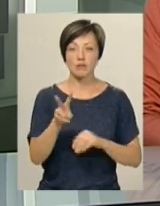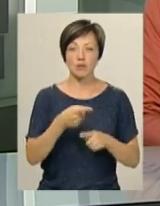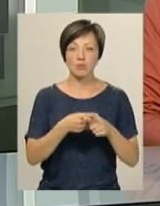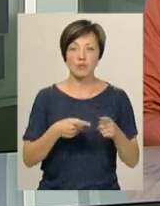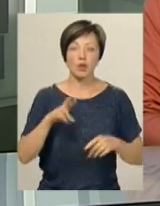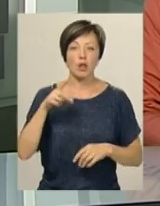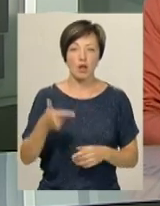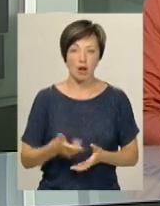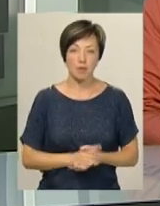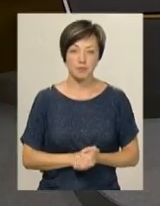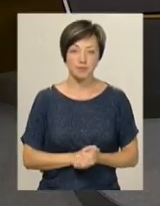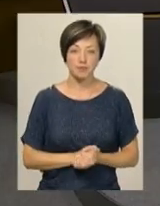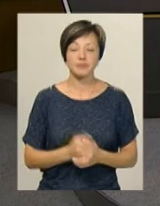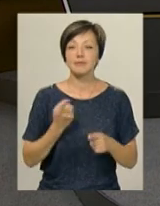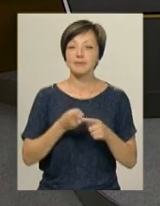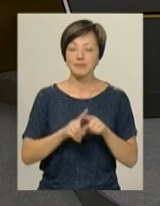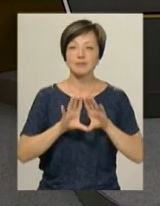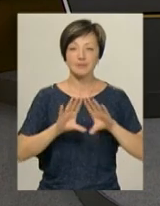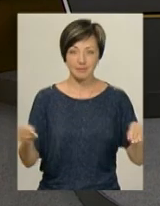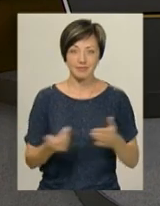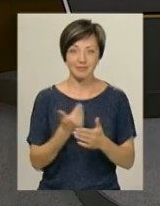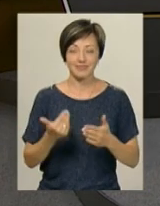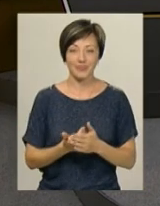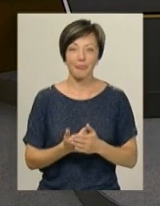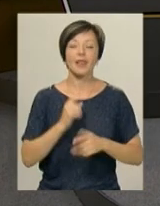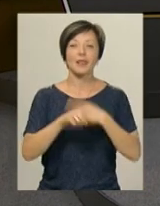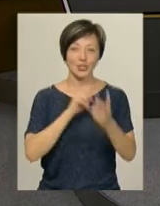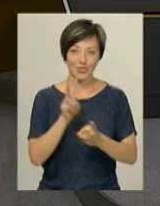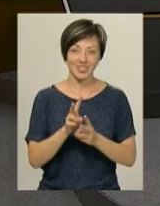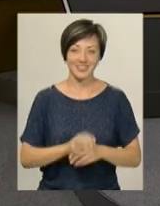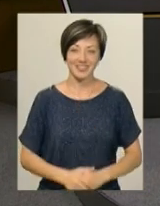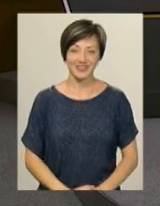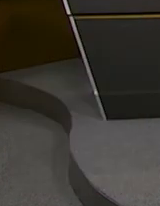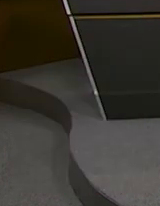,5 кілограми. На цьому наш випуск завершено. До побачення.